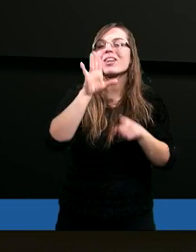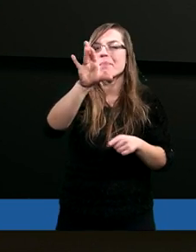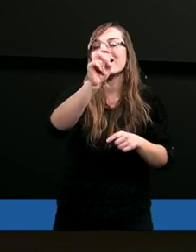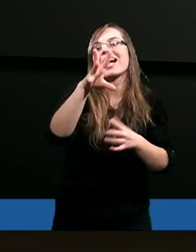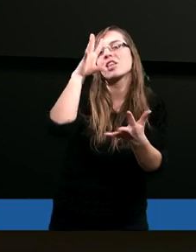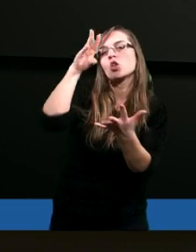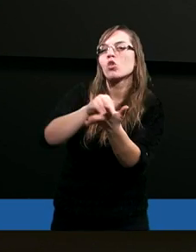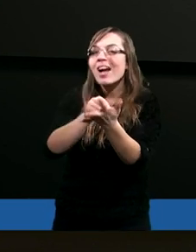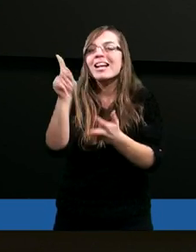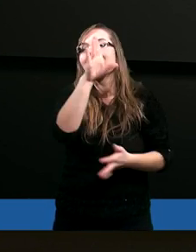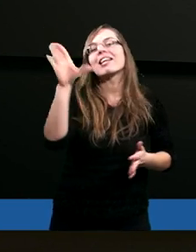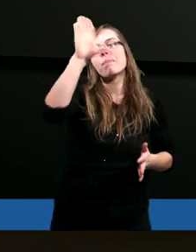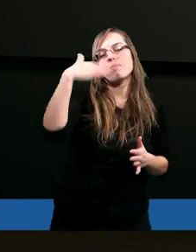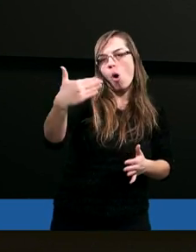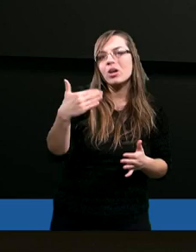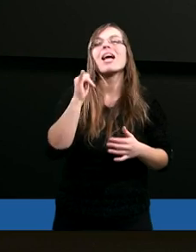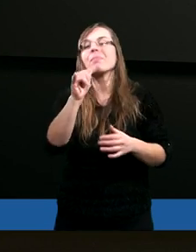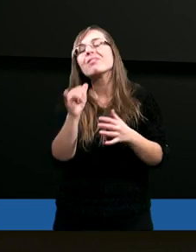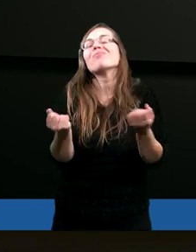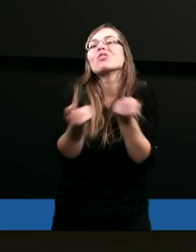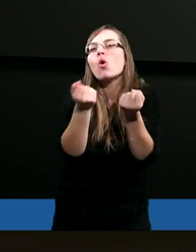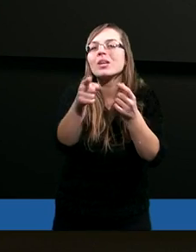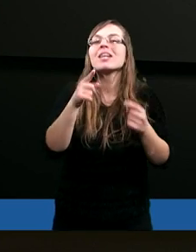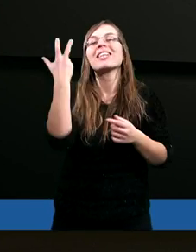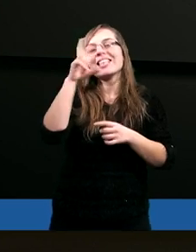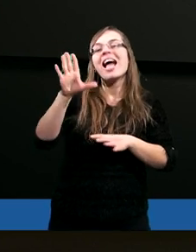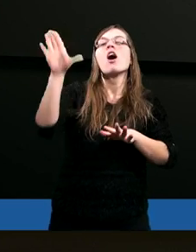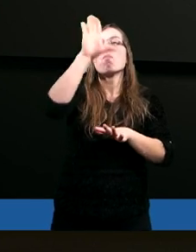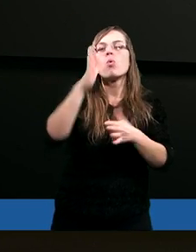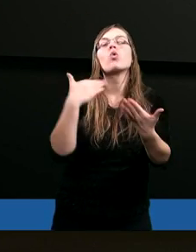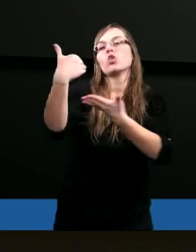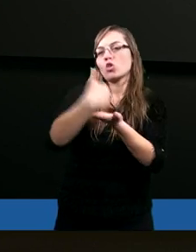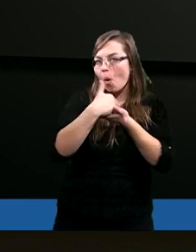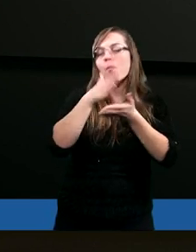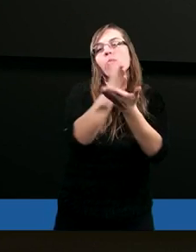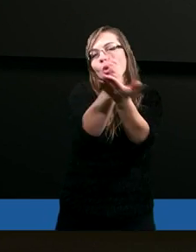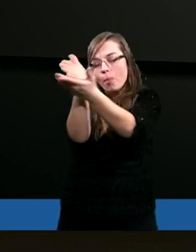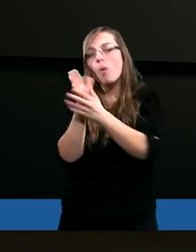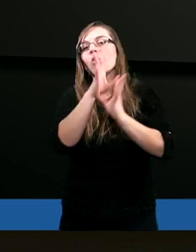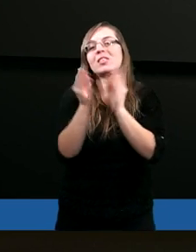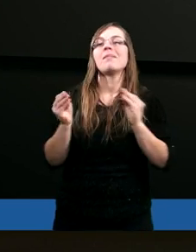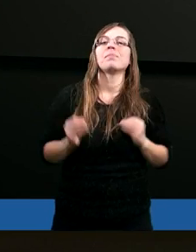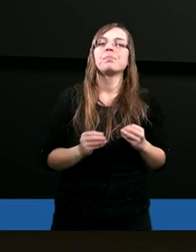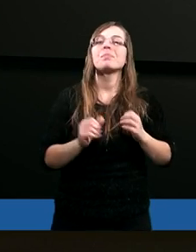macie doświadczenia z Bogiem w tym względzie. Niech Bóg dopomoże, aby